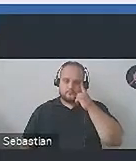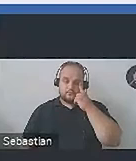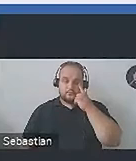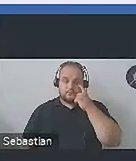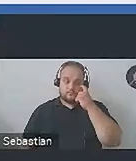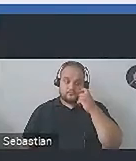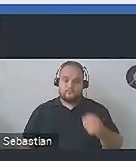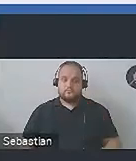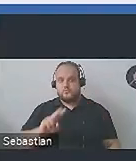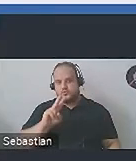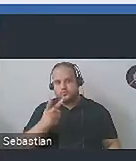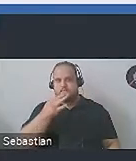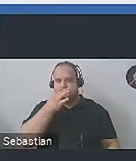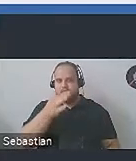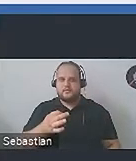pojawiło drugie.